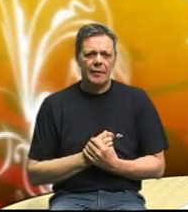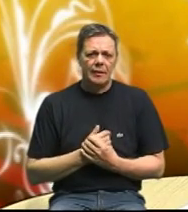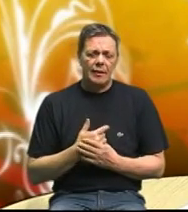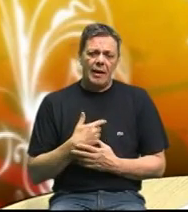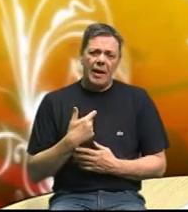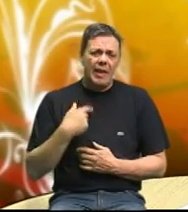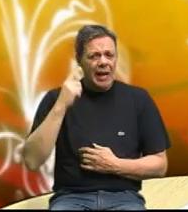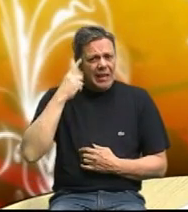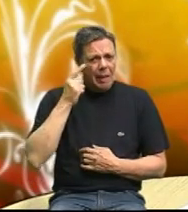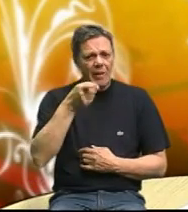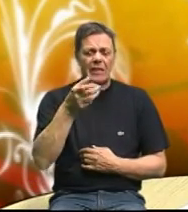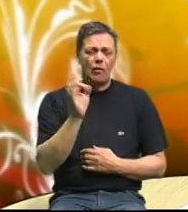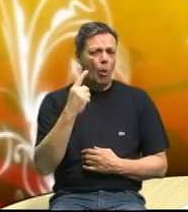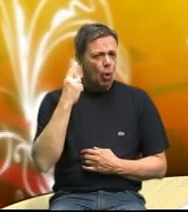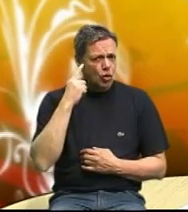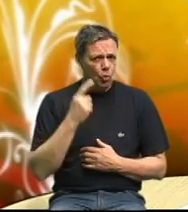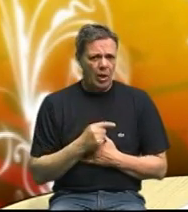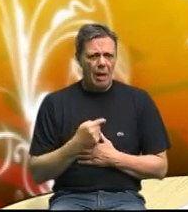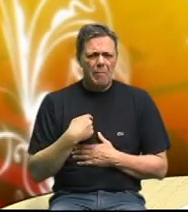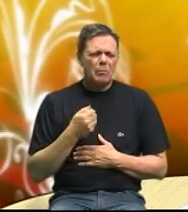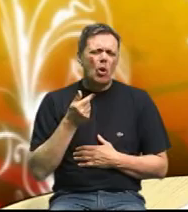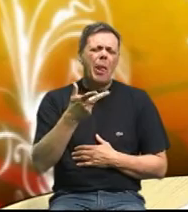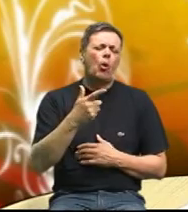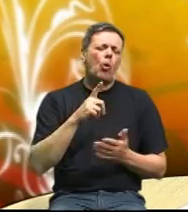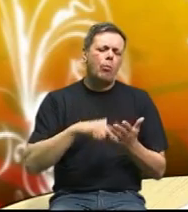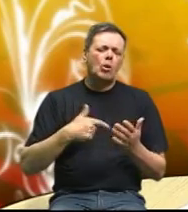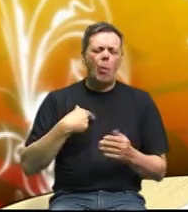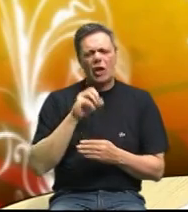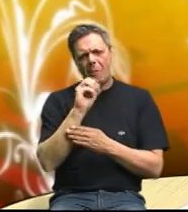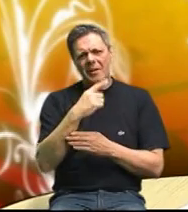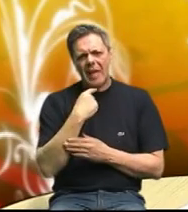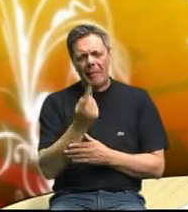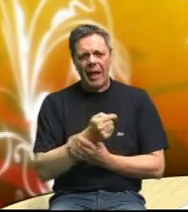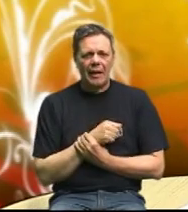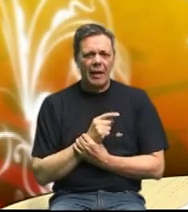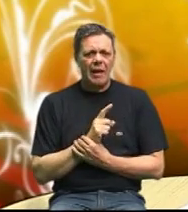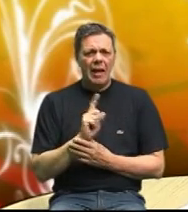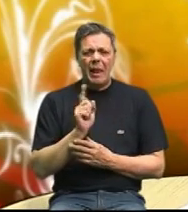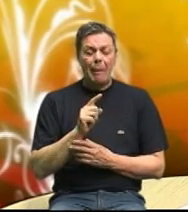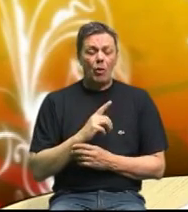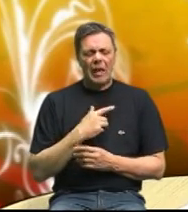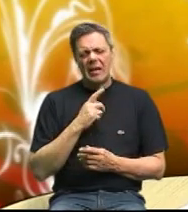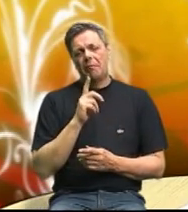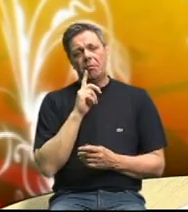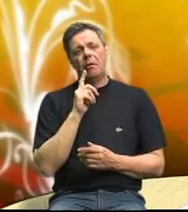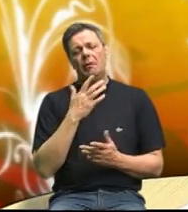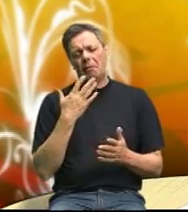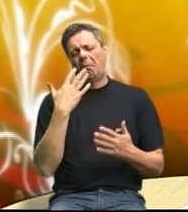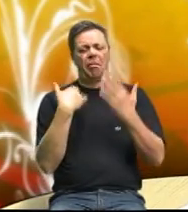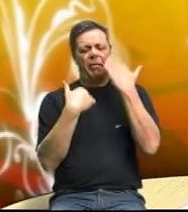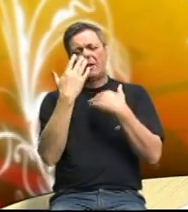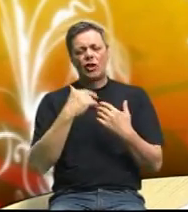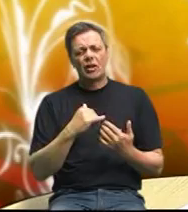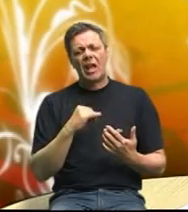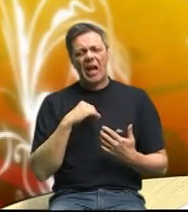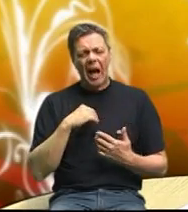Ja se nadam da ste vi dobro čuli. Mi smo to nekoliko puta u našim emisijama kazali. Nemojte se tješiti kad nabijete